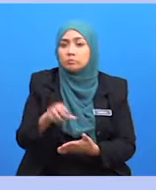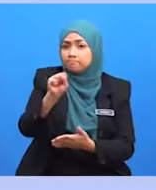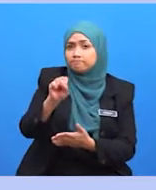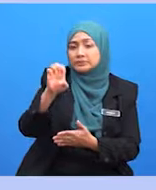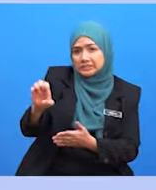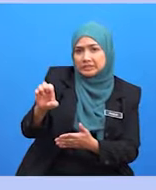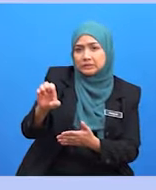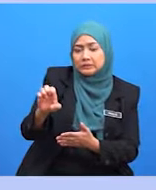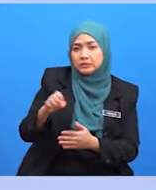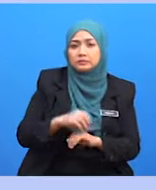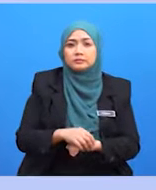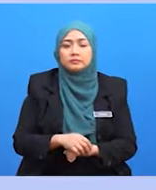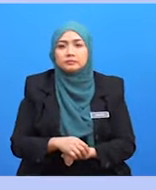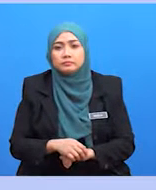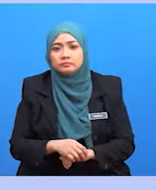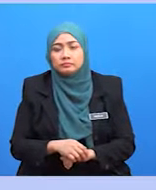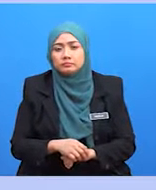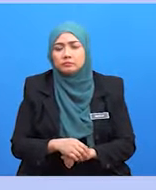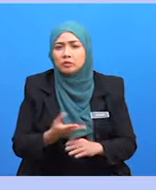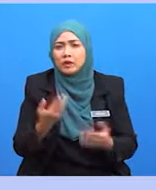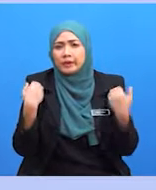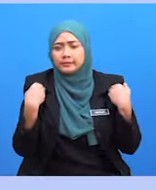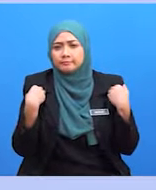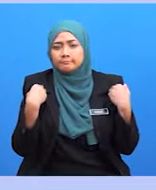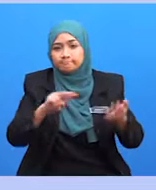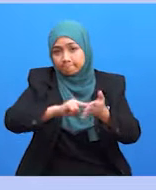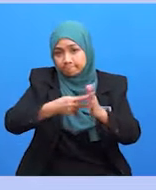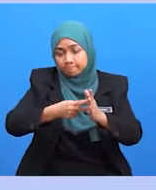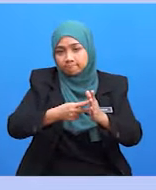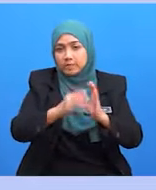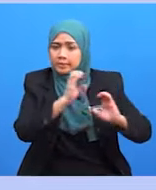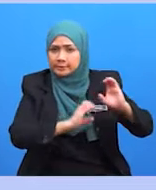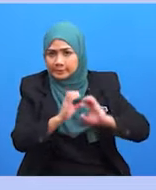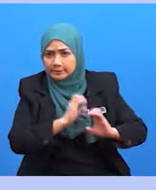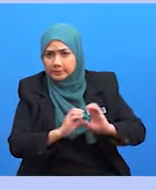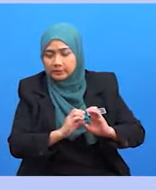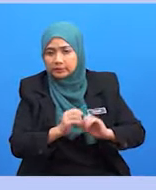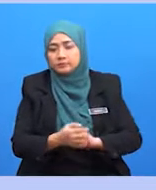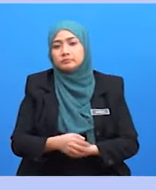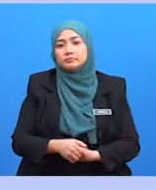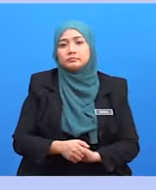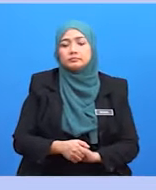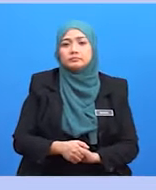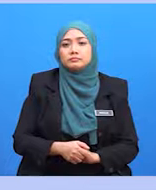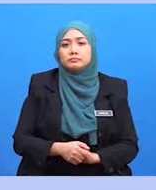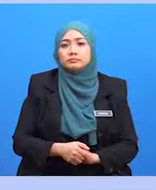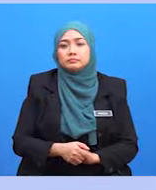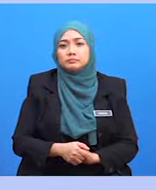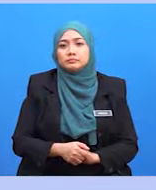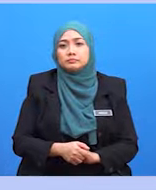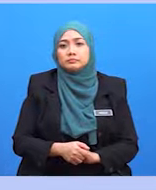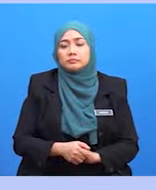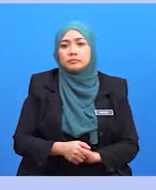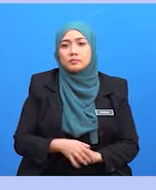namun, mendefinisikan ciri-ciri serta perlembagaan yang sejajar dengan falsafah, visi